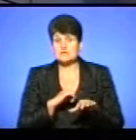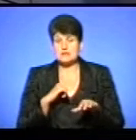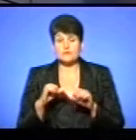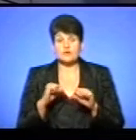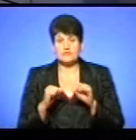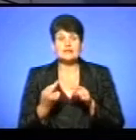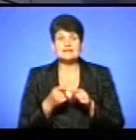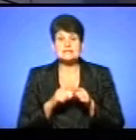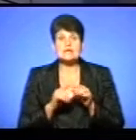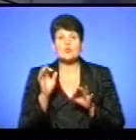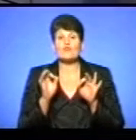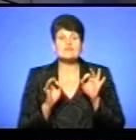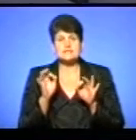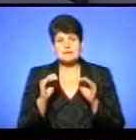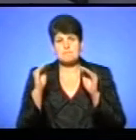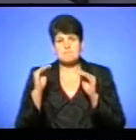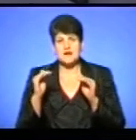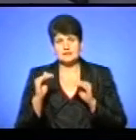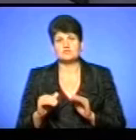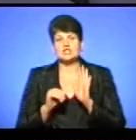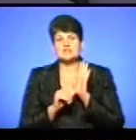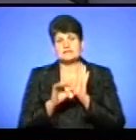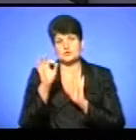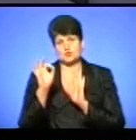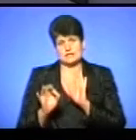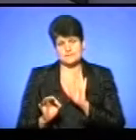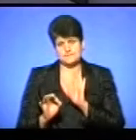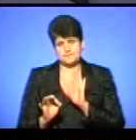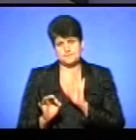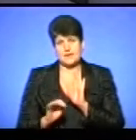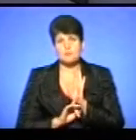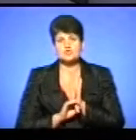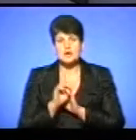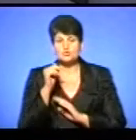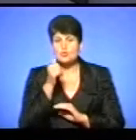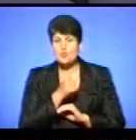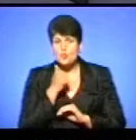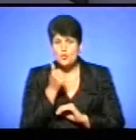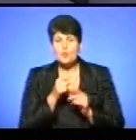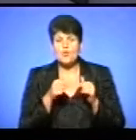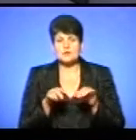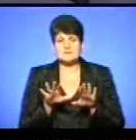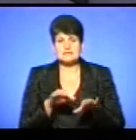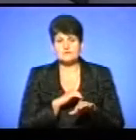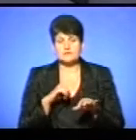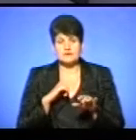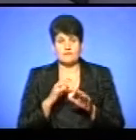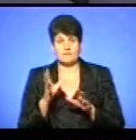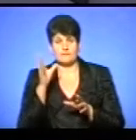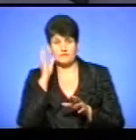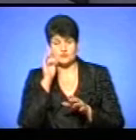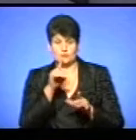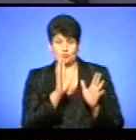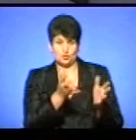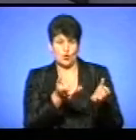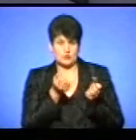цей коефіцієнт падав на 60%. Фактично, на початку року органи місцевого самоврядування розраховували, що вони будуть отримувати